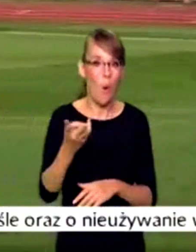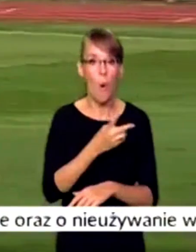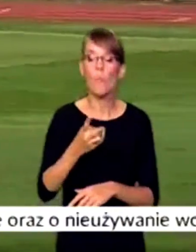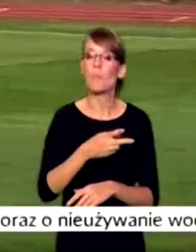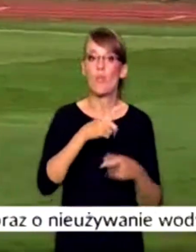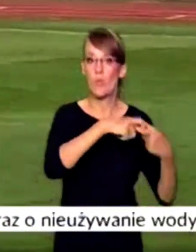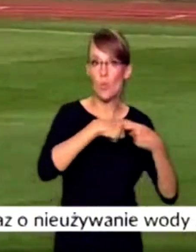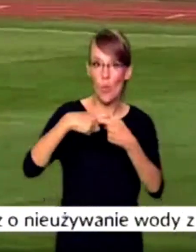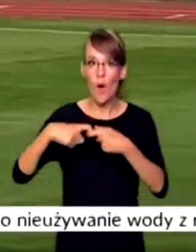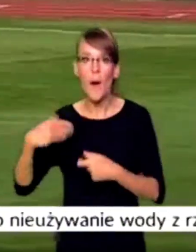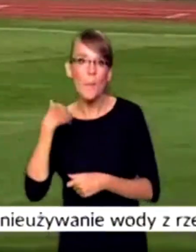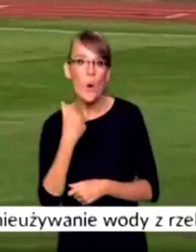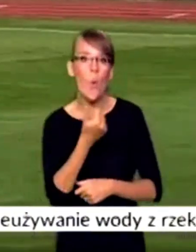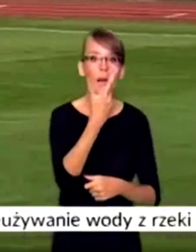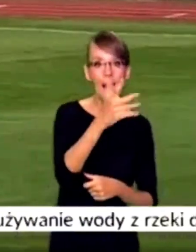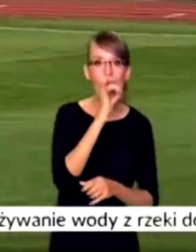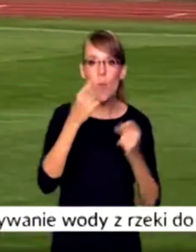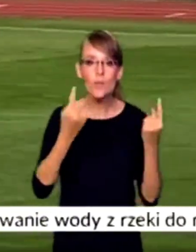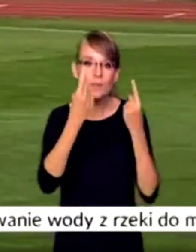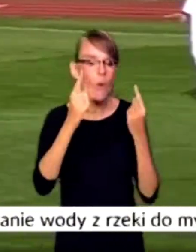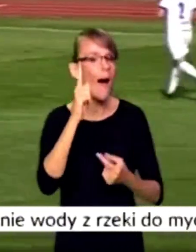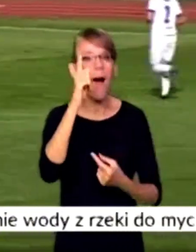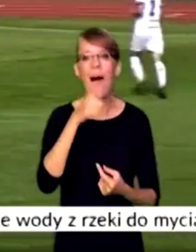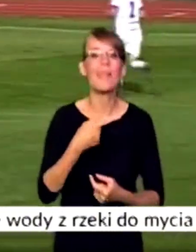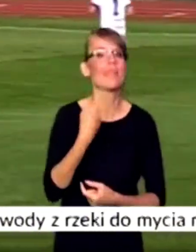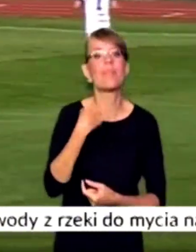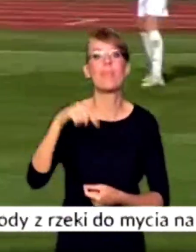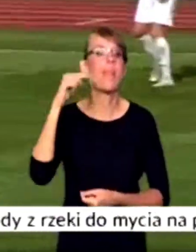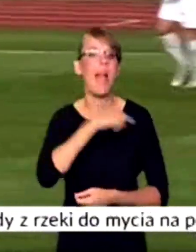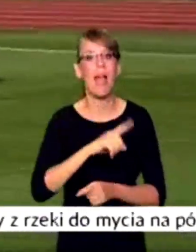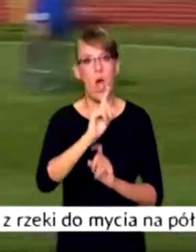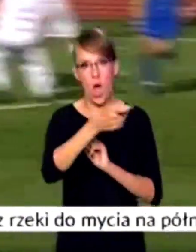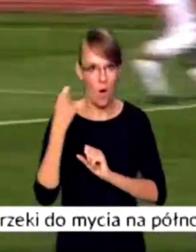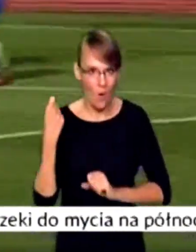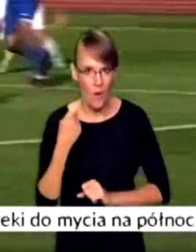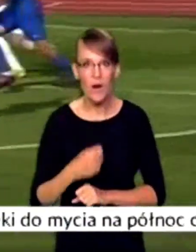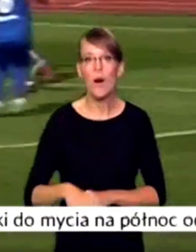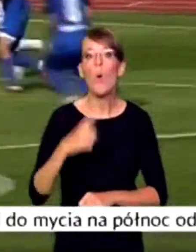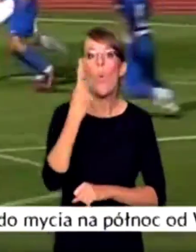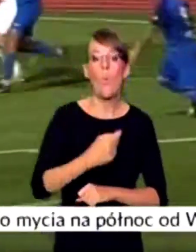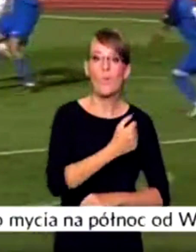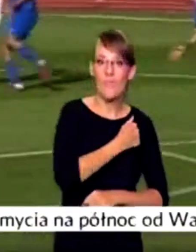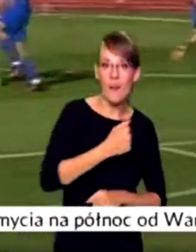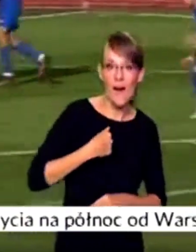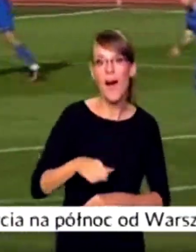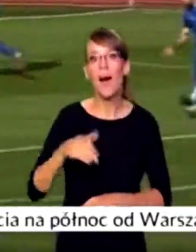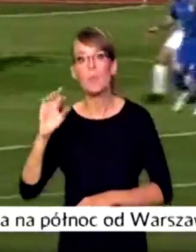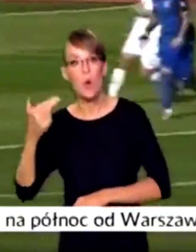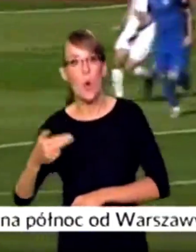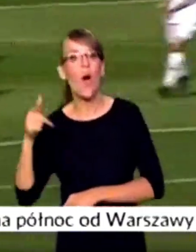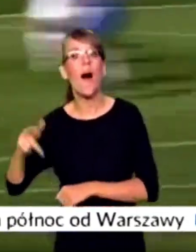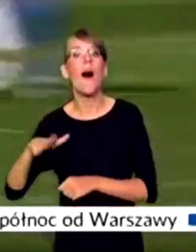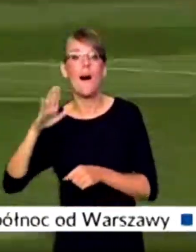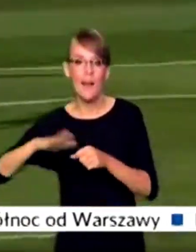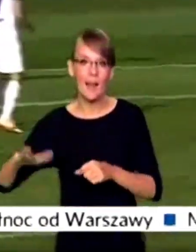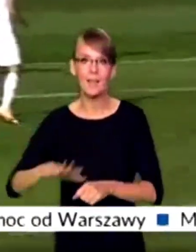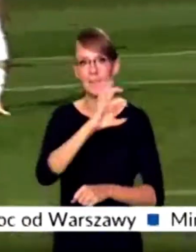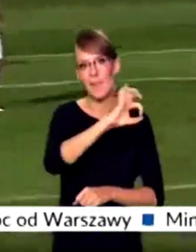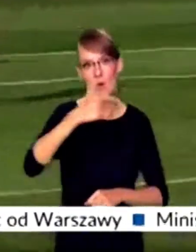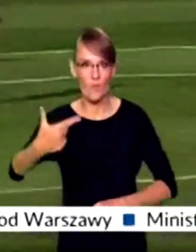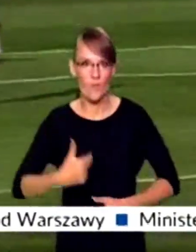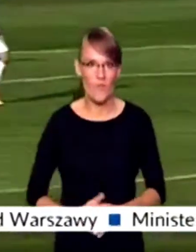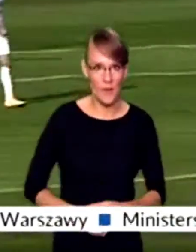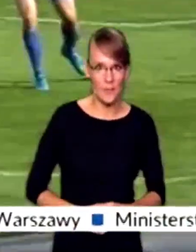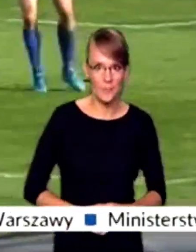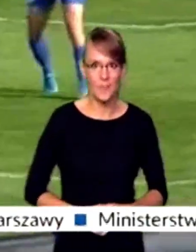miały po kilka dobrych sytuacji, ale nie potrafiły ich zmienić na gola. Ursus z Warszawa, broń Radom 0 do 2. Mieliśmy